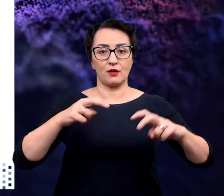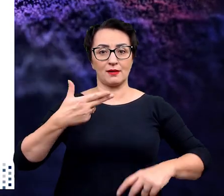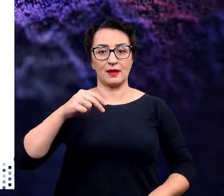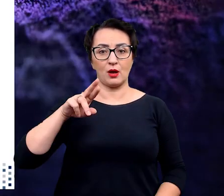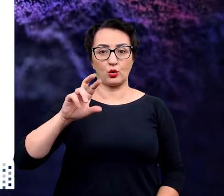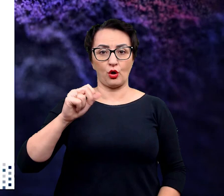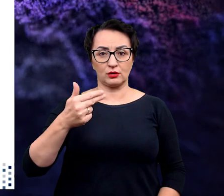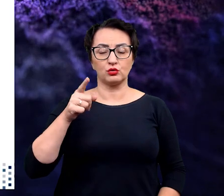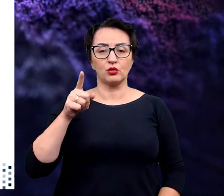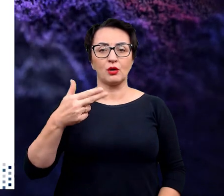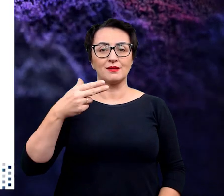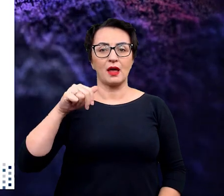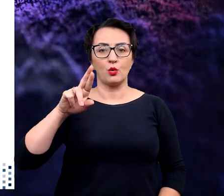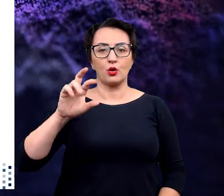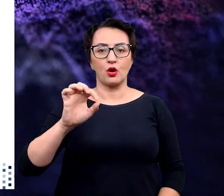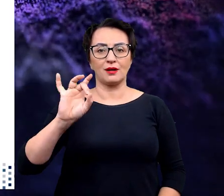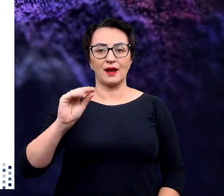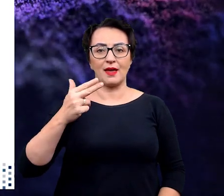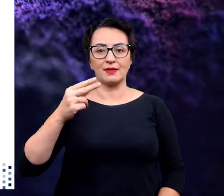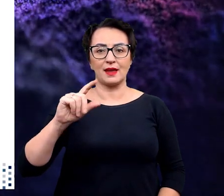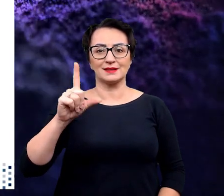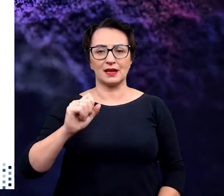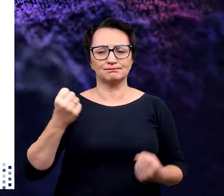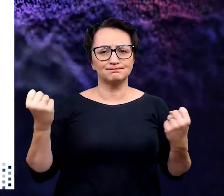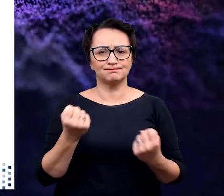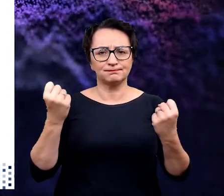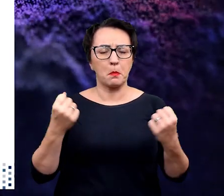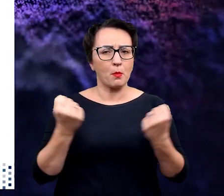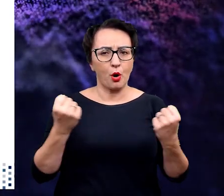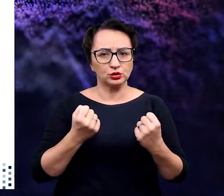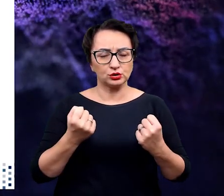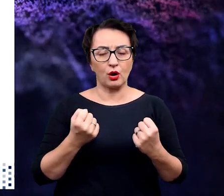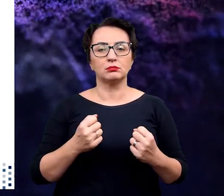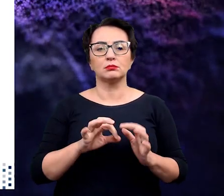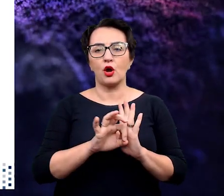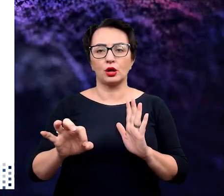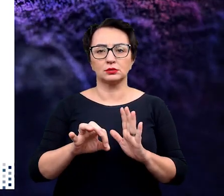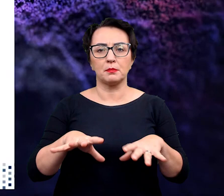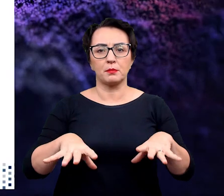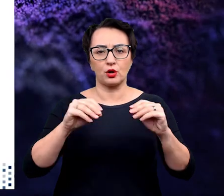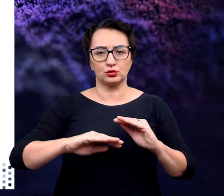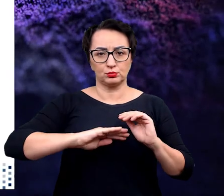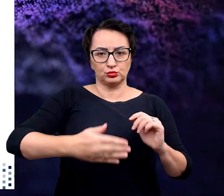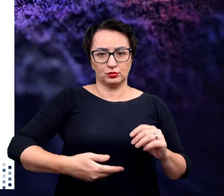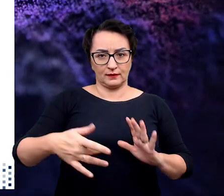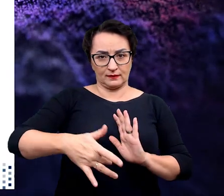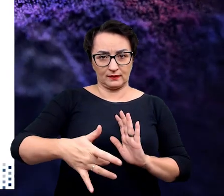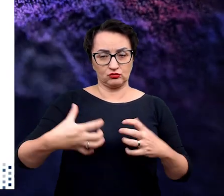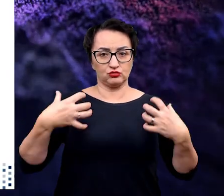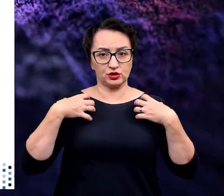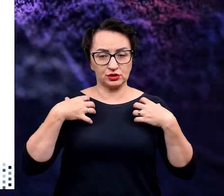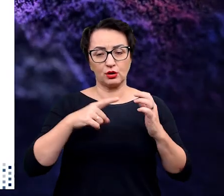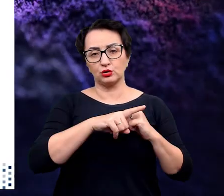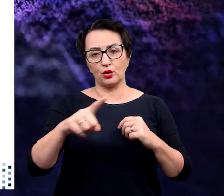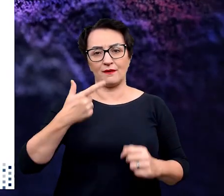Proces stworzenia neuronów, czyli tak zwana neurogeneza, zachodzi najbardziej intensywnie od momentu, od życia